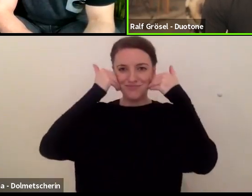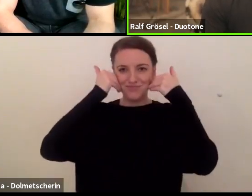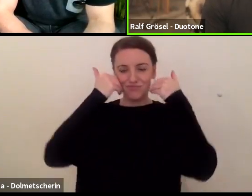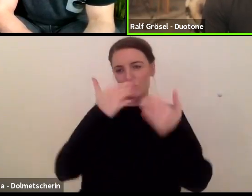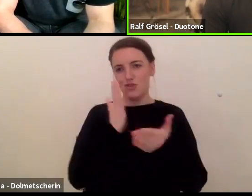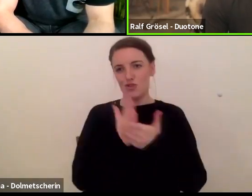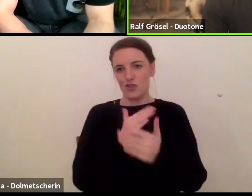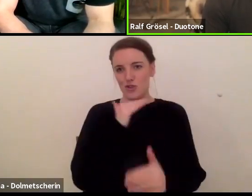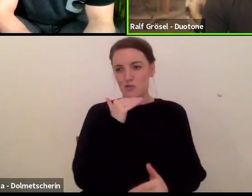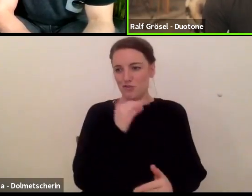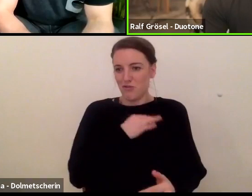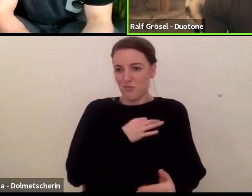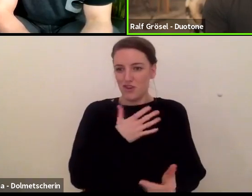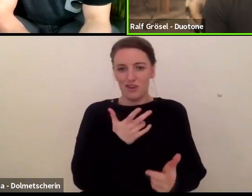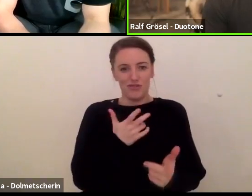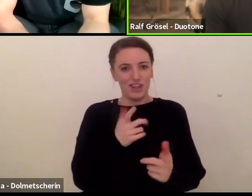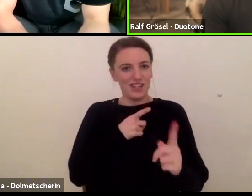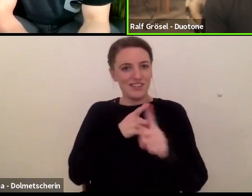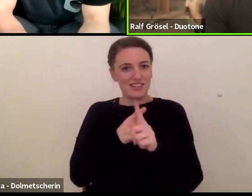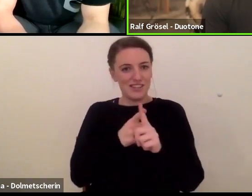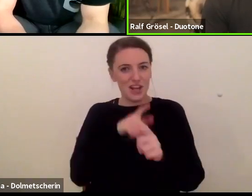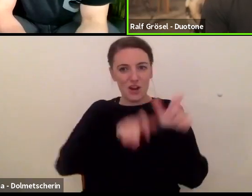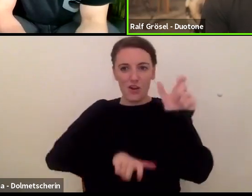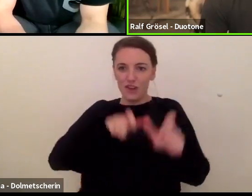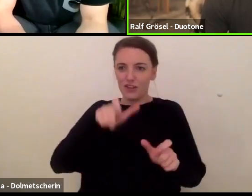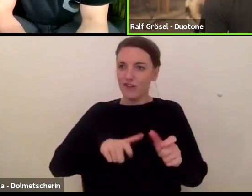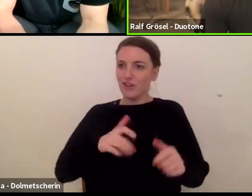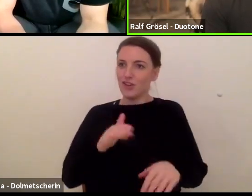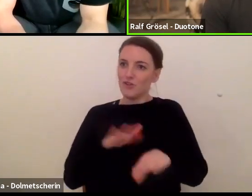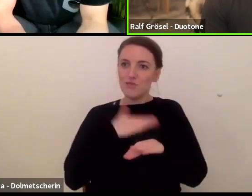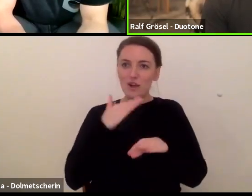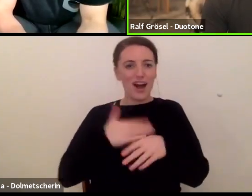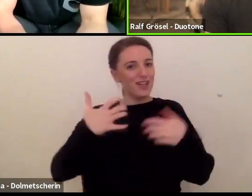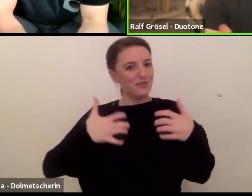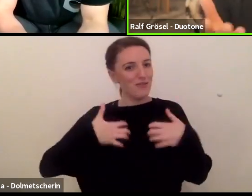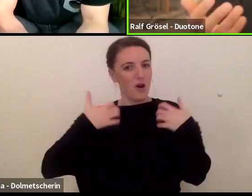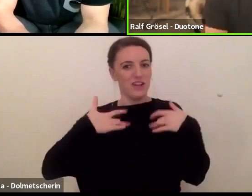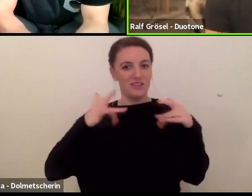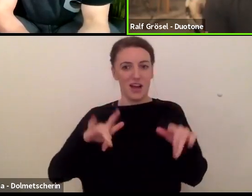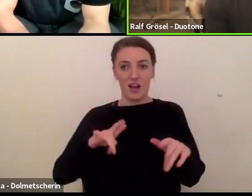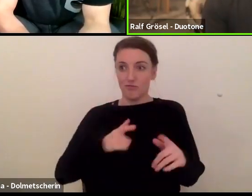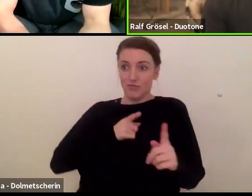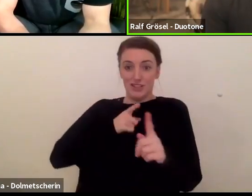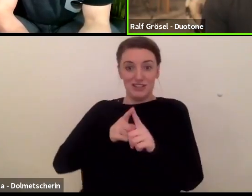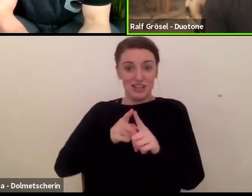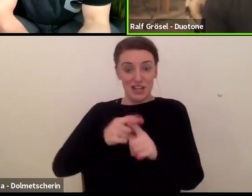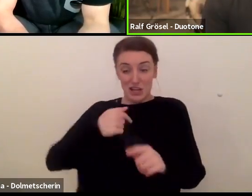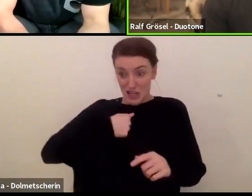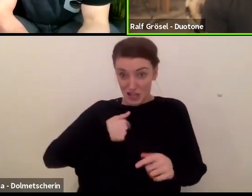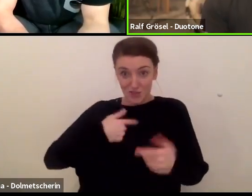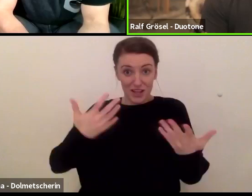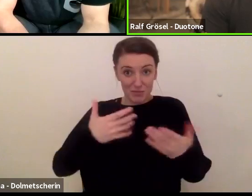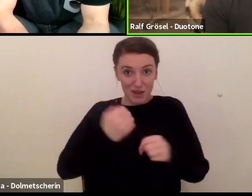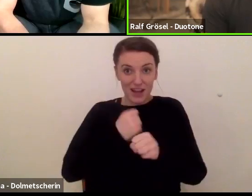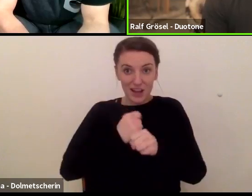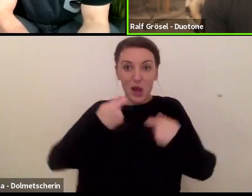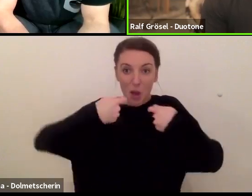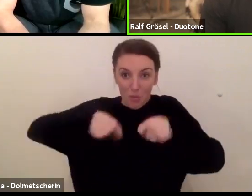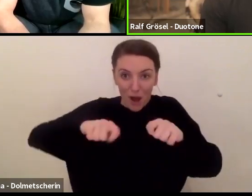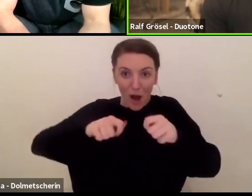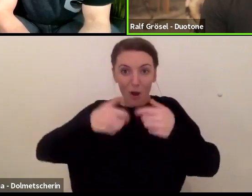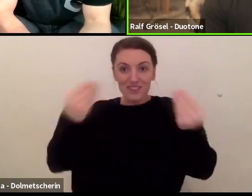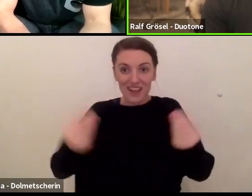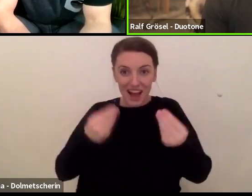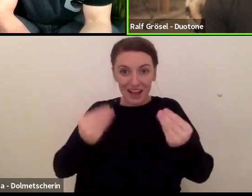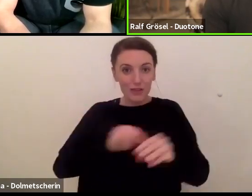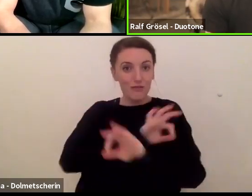Leute sollen Spaß haben. Das ist der Punkt. meine, ich baue Produkte dafür, dass ihr nachher eine gute Session habt. Ich finde